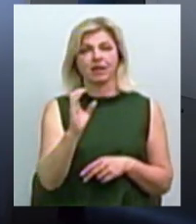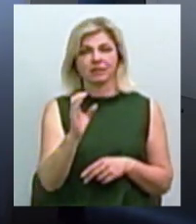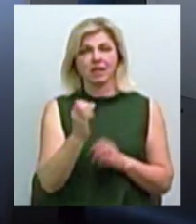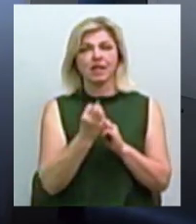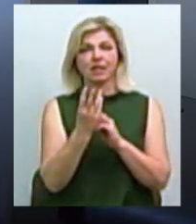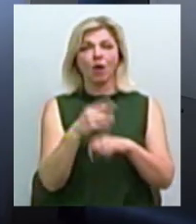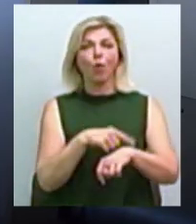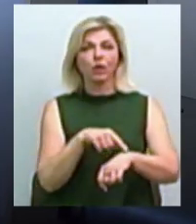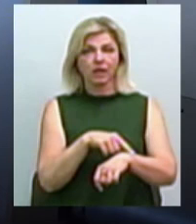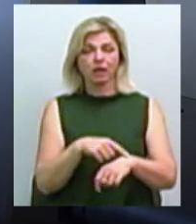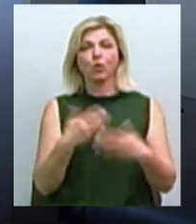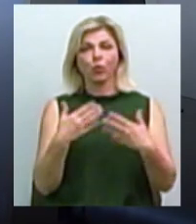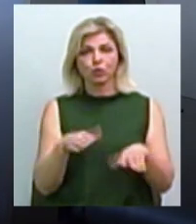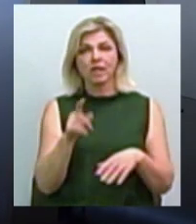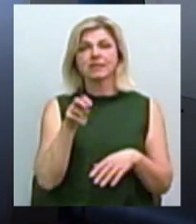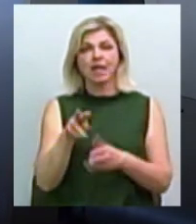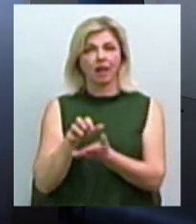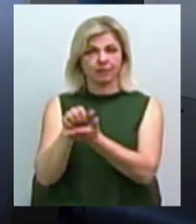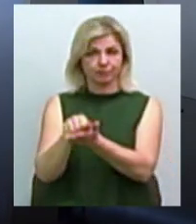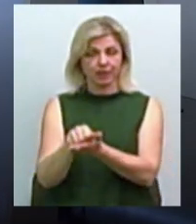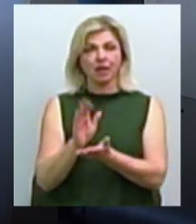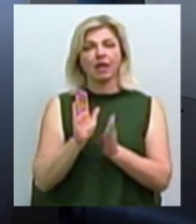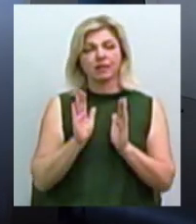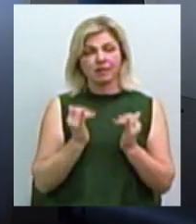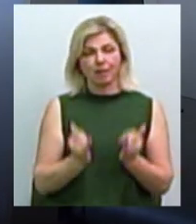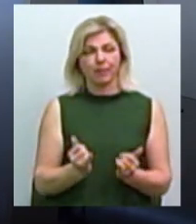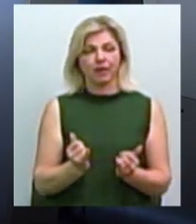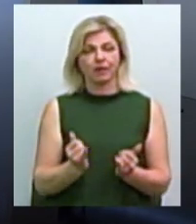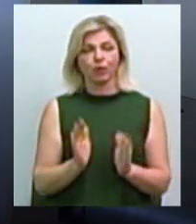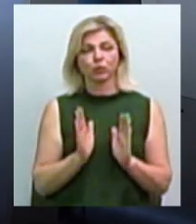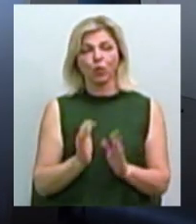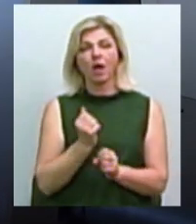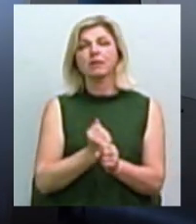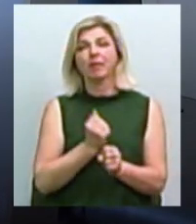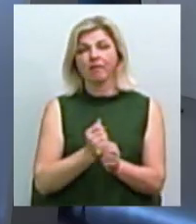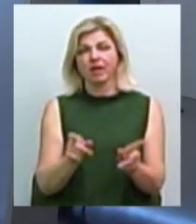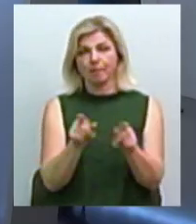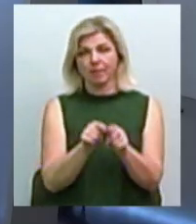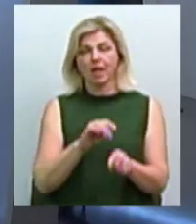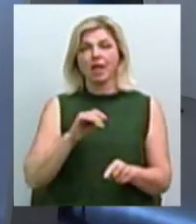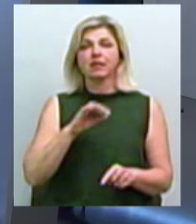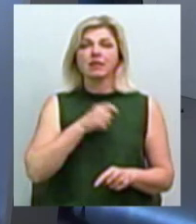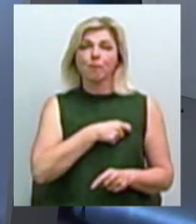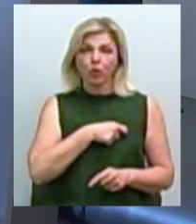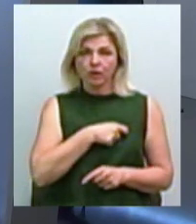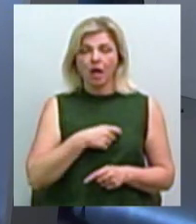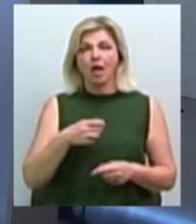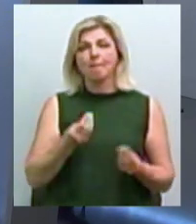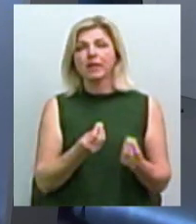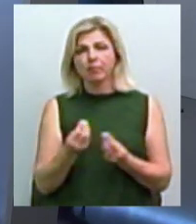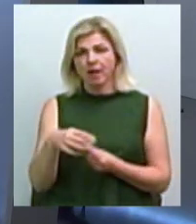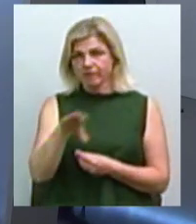13-ту годину вже зал ми заказали, і тепер тільки відпрацювати з депутатами. Підприємці дуже готуються сьогодні,